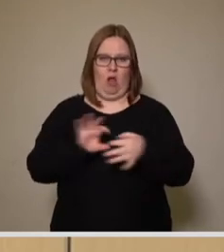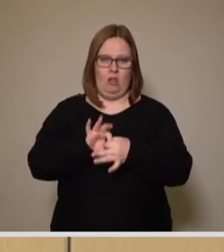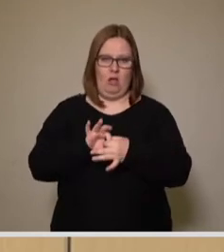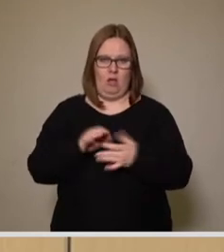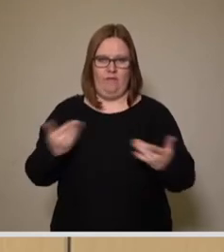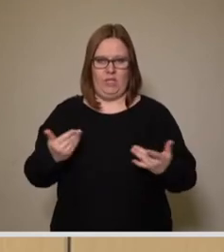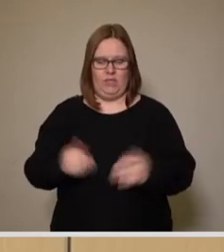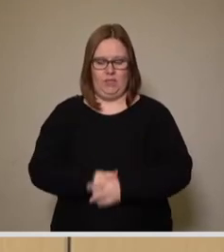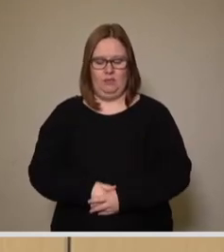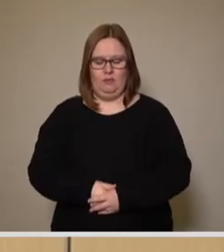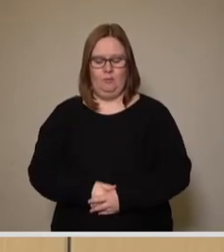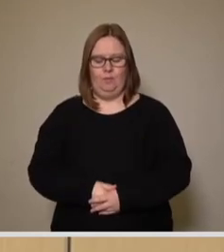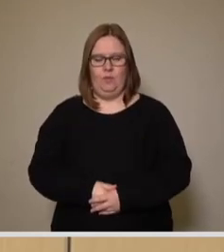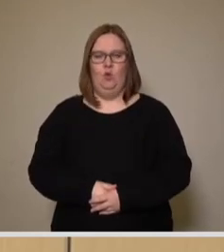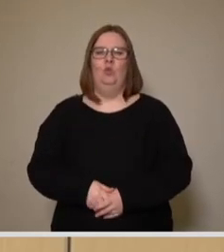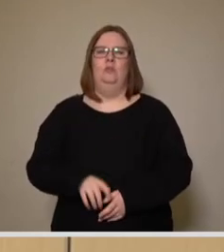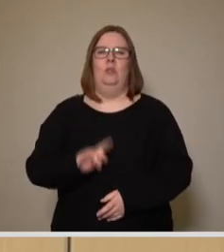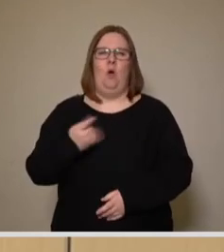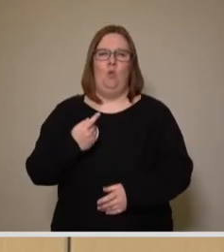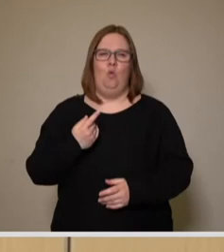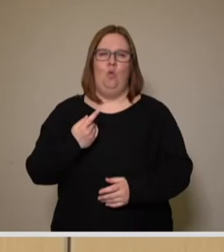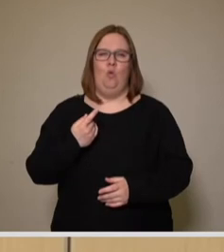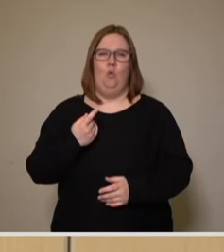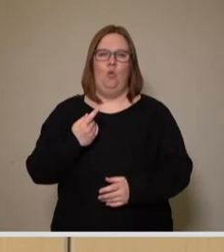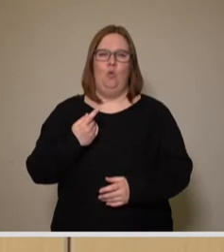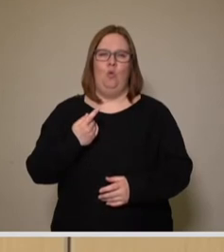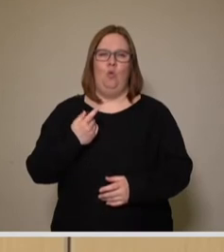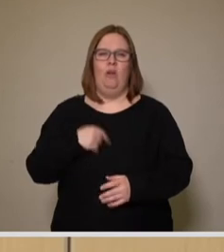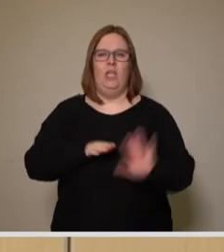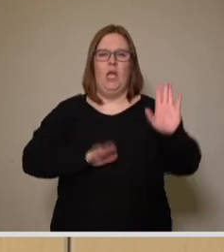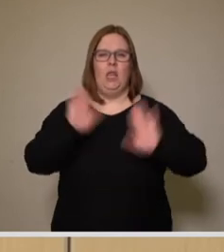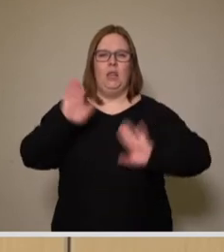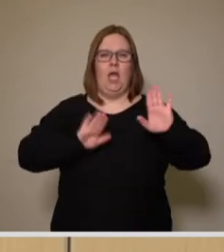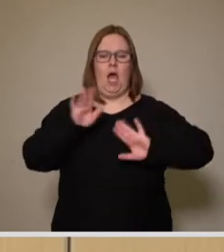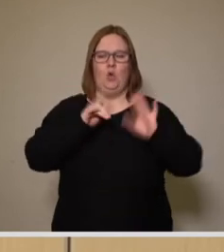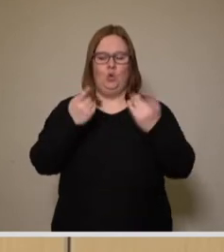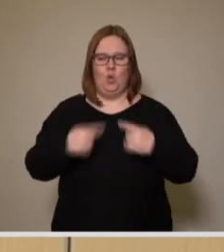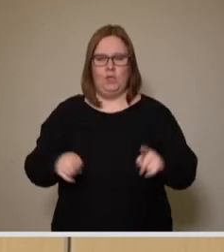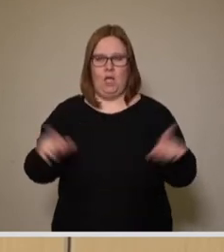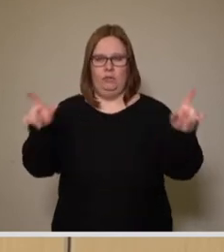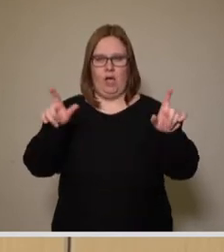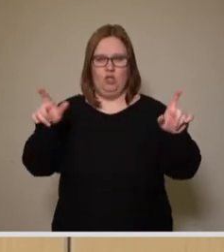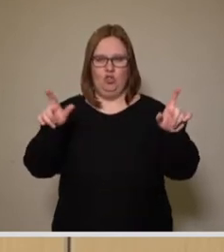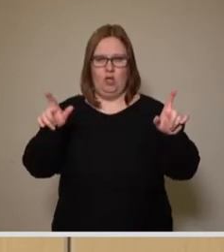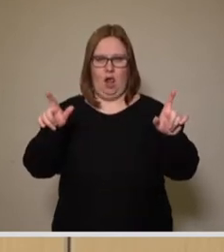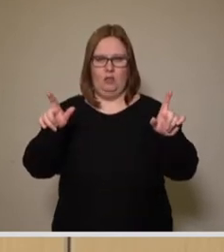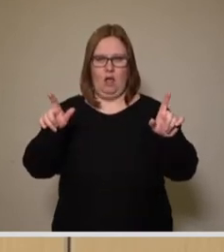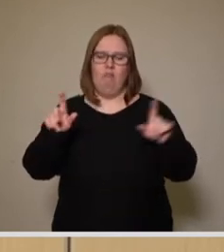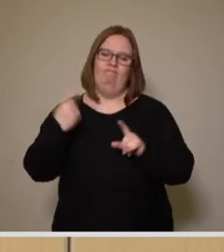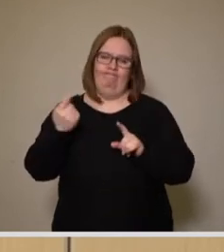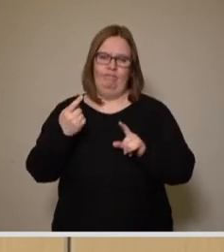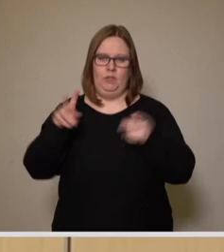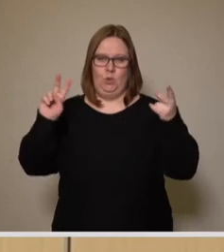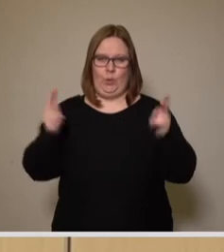und zum Schluss noch vielleicht der Blick auf die Theater- und Konzertveranstalter. Da haben wir einen